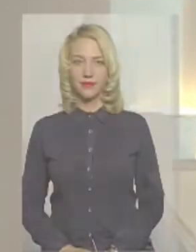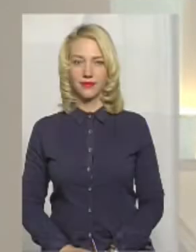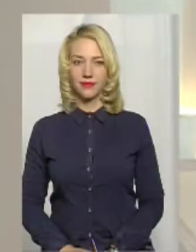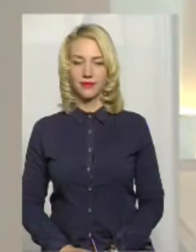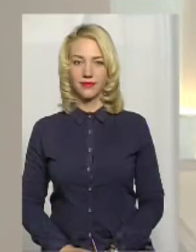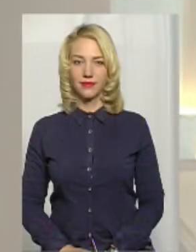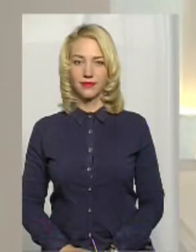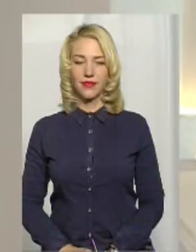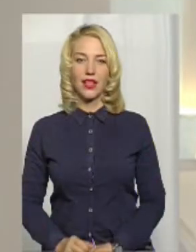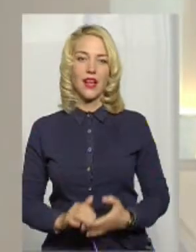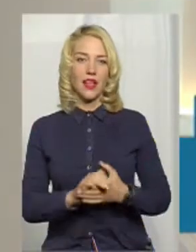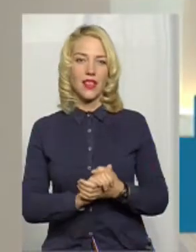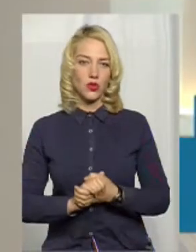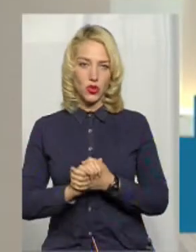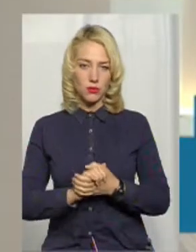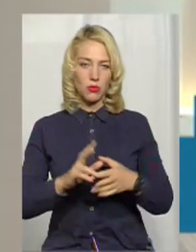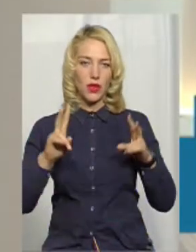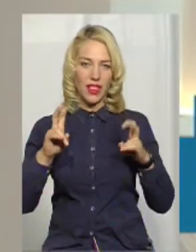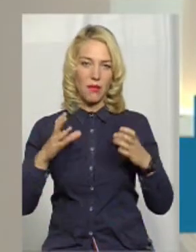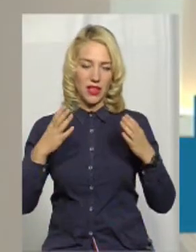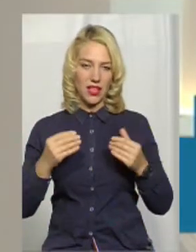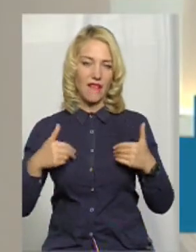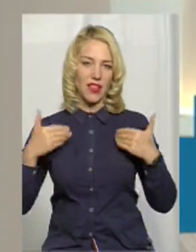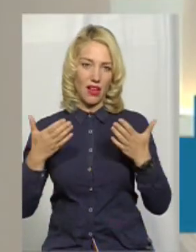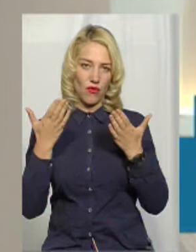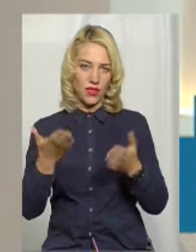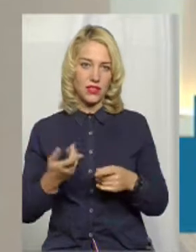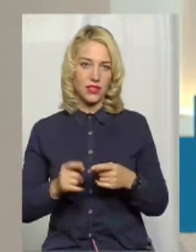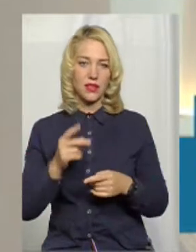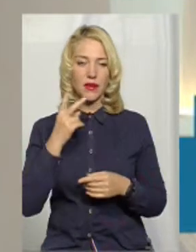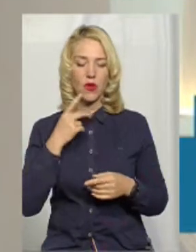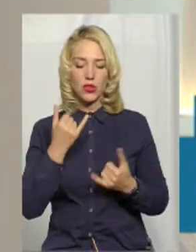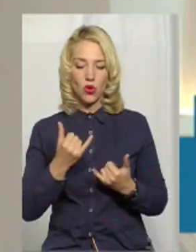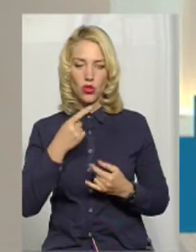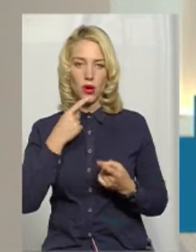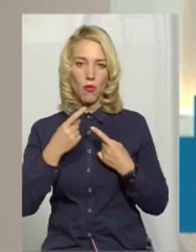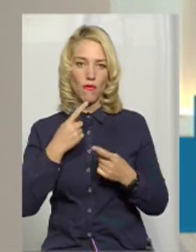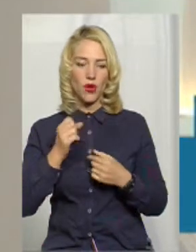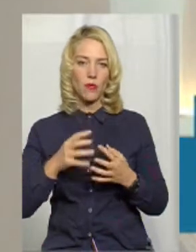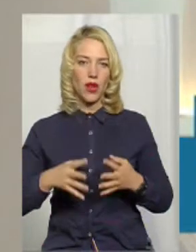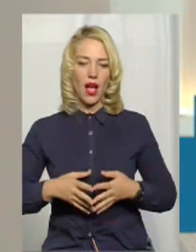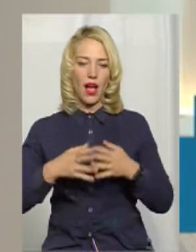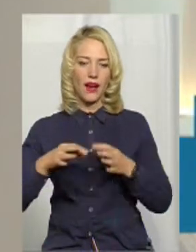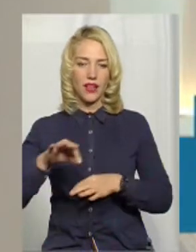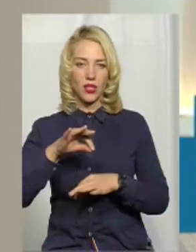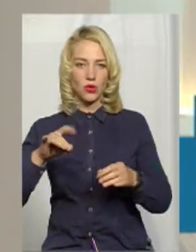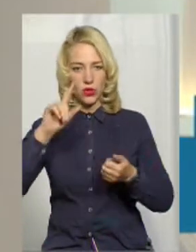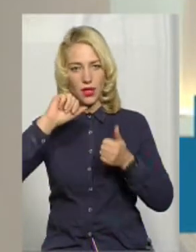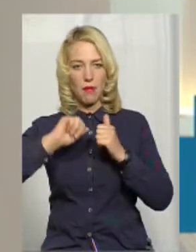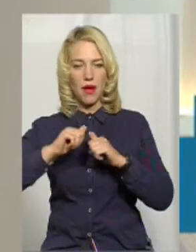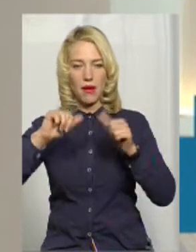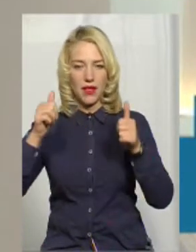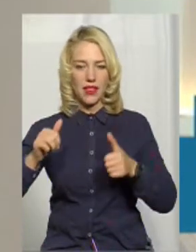На Суспільному тема дня. Вітаю! Сьогодні поговоримо про архітектурні пам'ятки